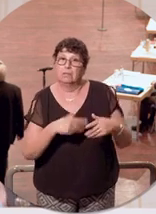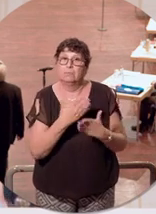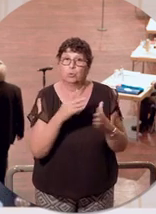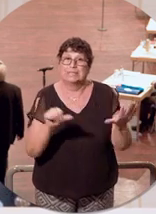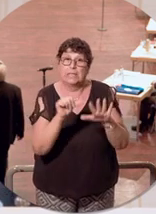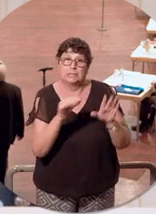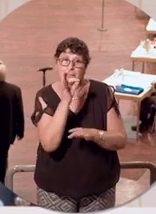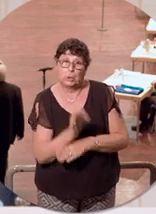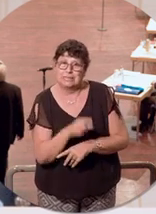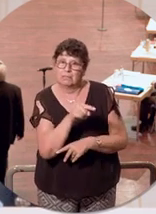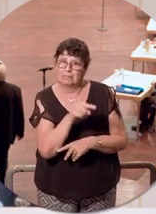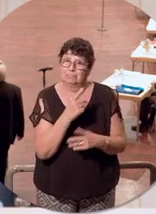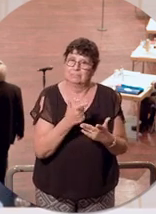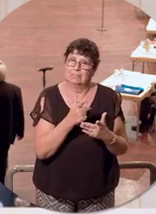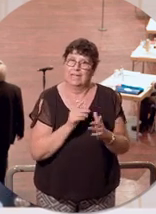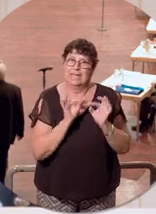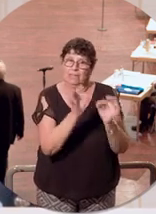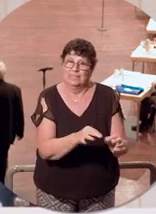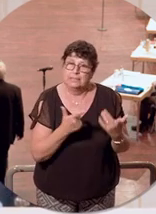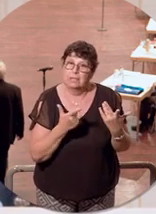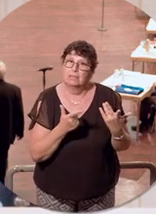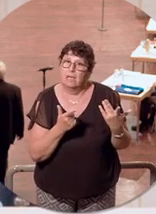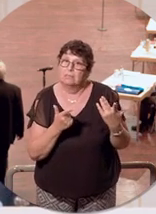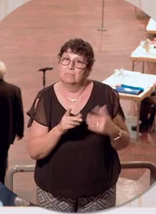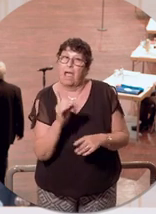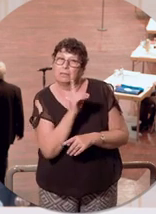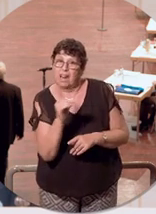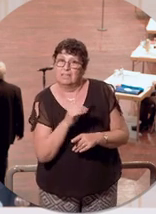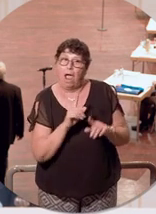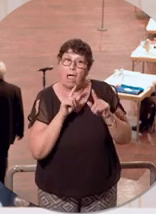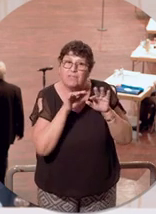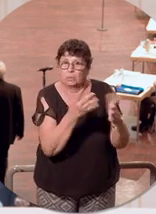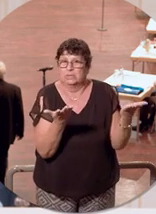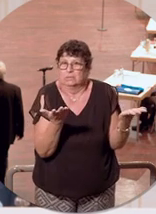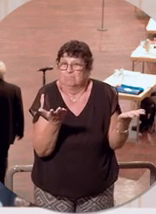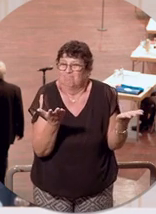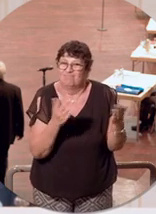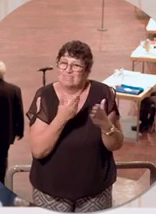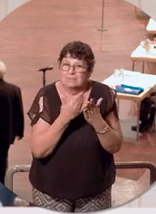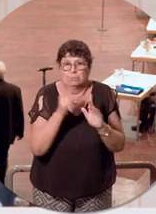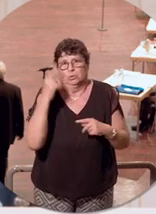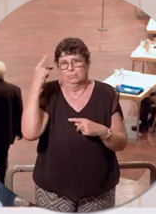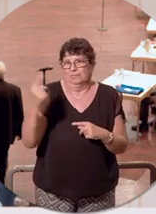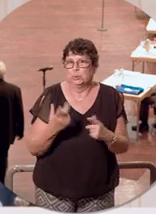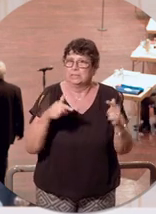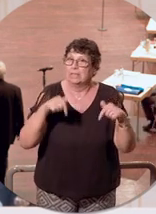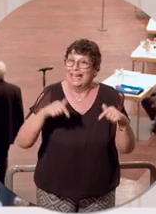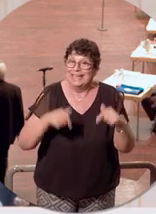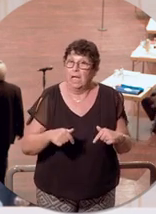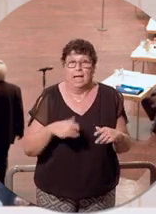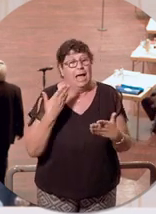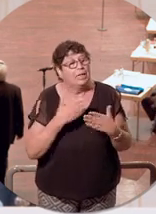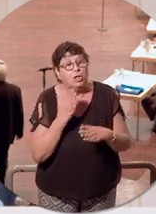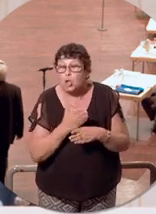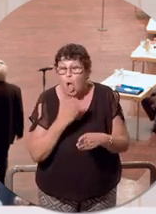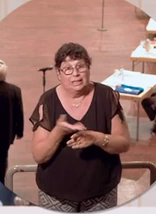als 16 Prozent aller sequenzierten Proben weisen diese Delta-Variante aus. Und deswegen muss uns bewusst sein, wir sind da nicht durch.